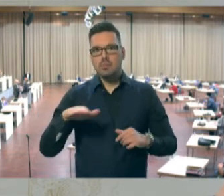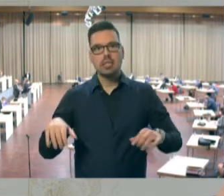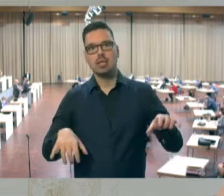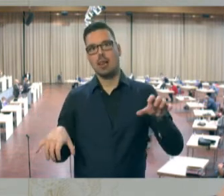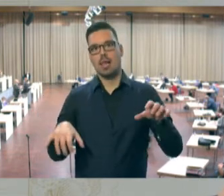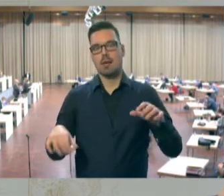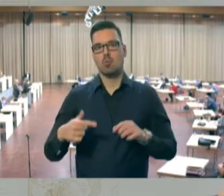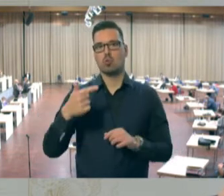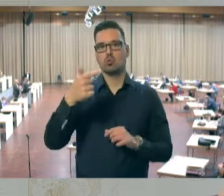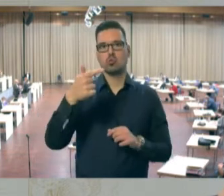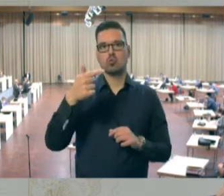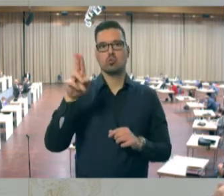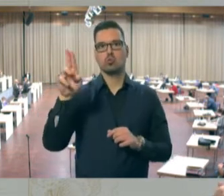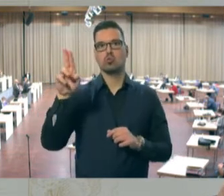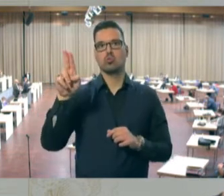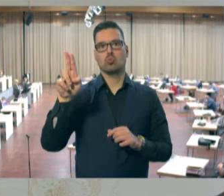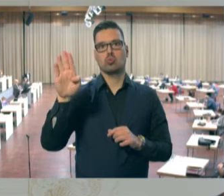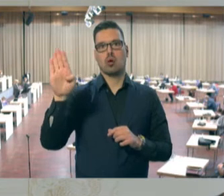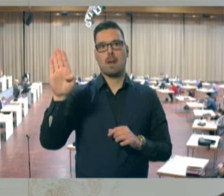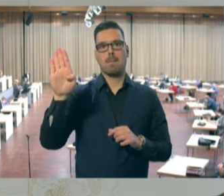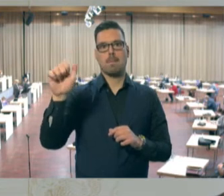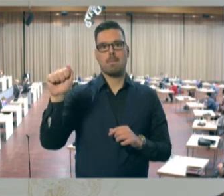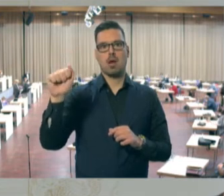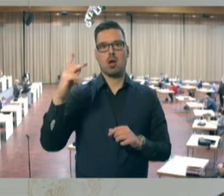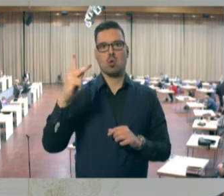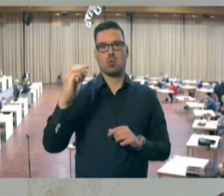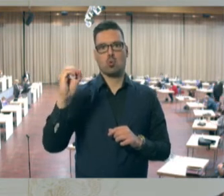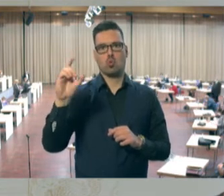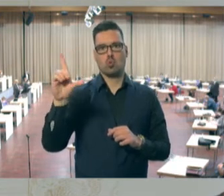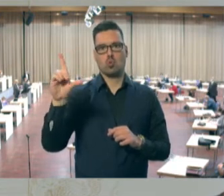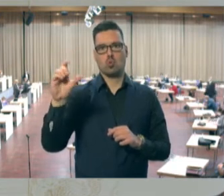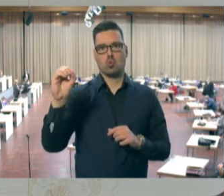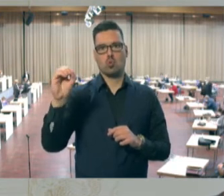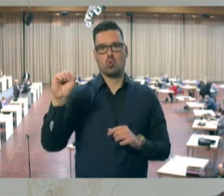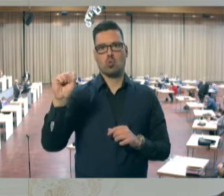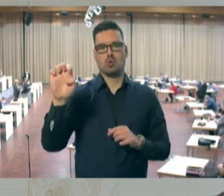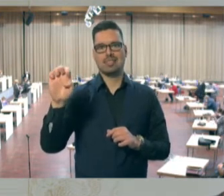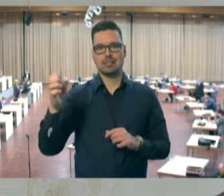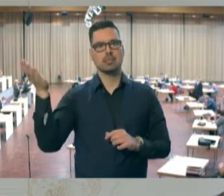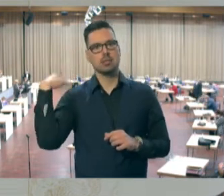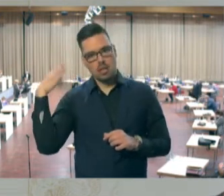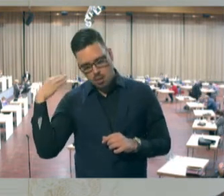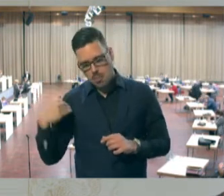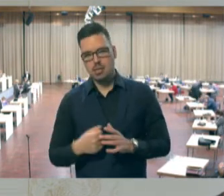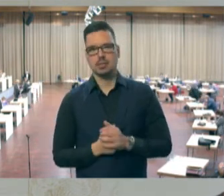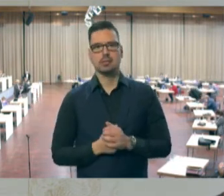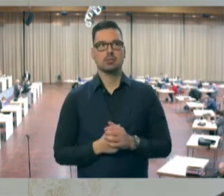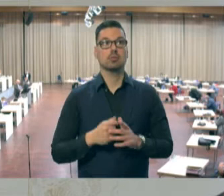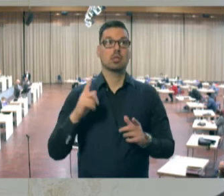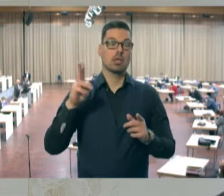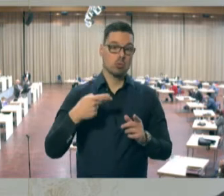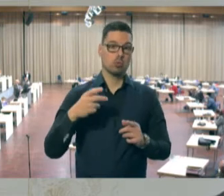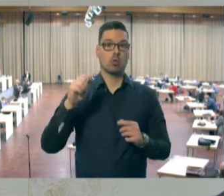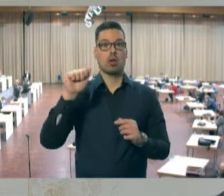Kinderlähmung, Tuberkulose und so weiter, also sehr viele Krankheiten und Seuchen, und in den letzten Jahren ist uns da noch Aids